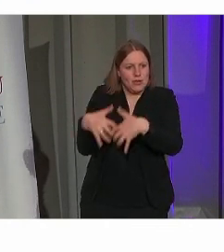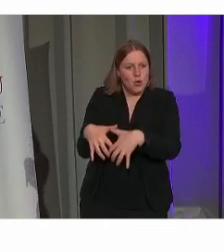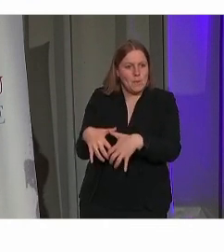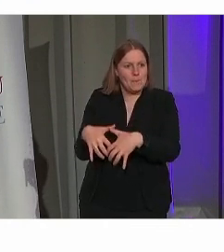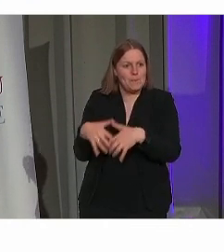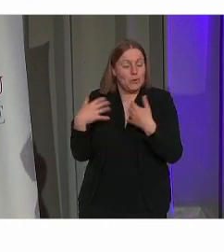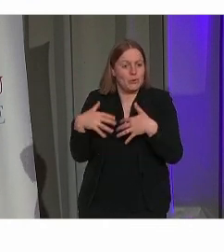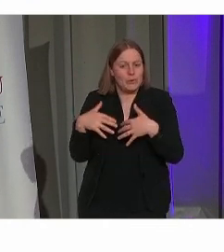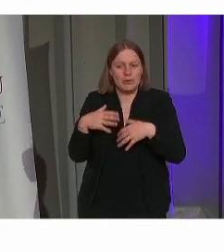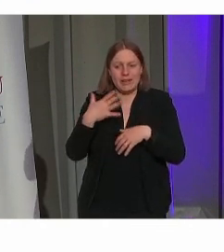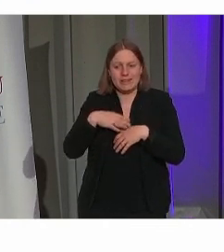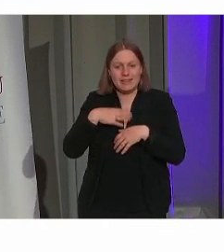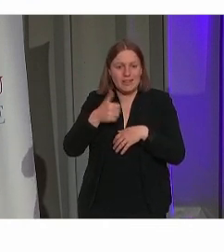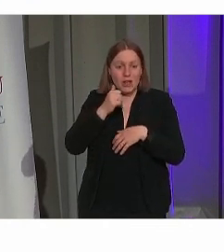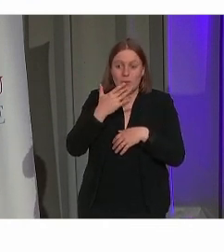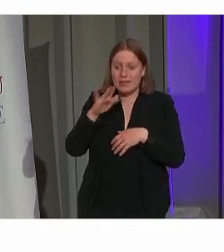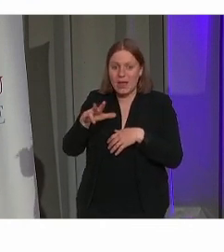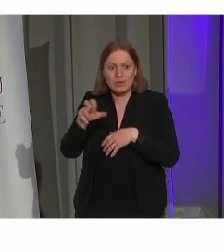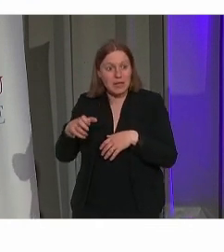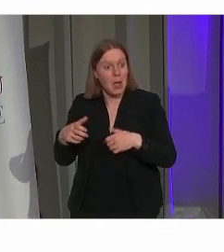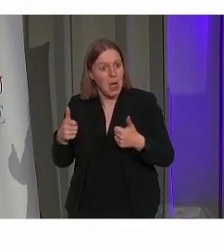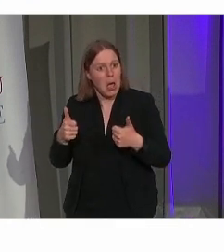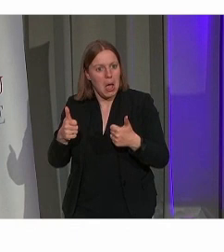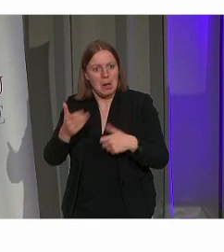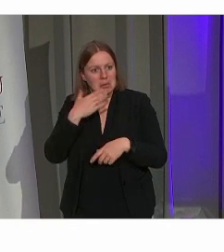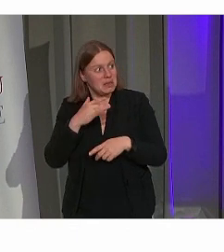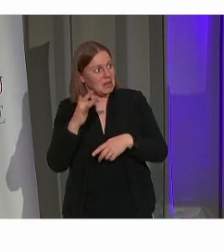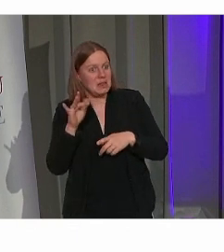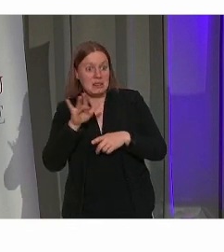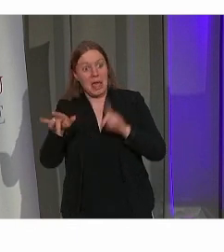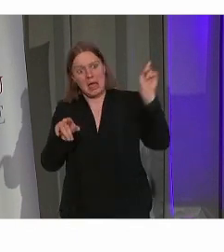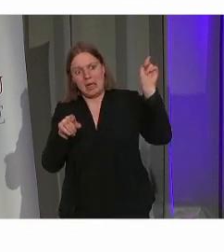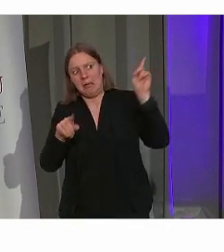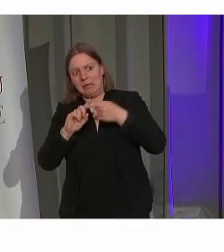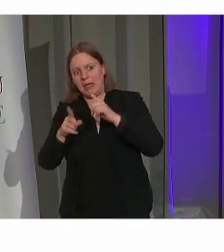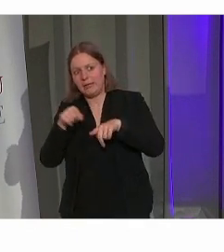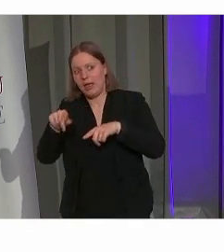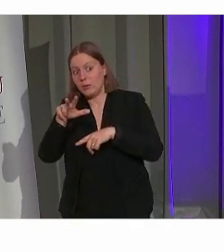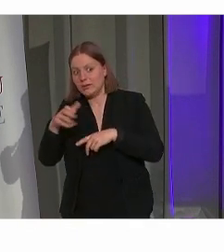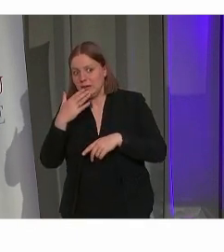toch wel de moeite als je eens naar het toilet moet in Brugge om daar een bezoek te brengen.